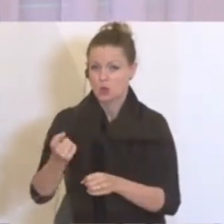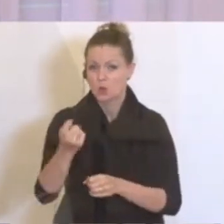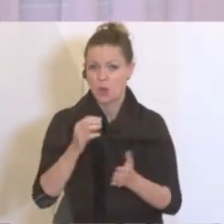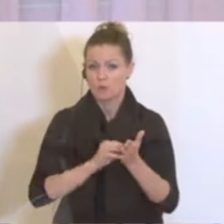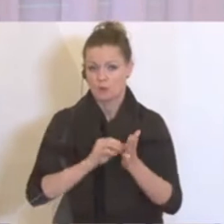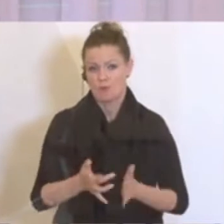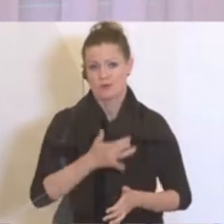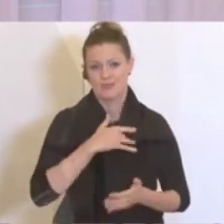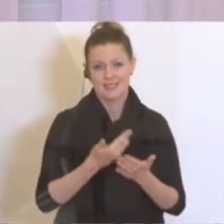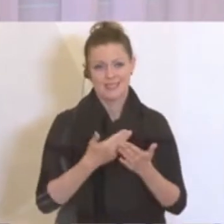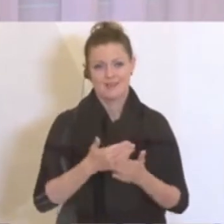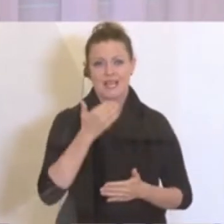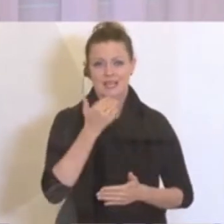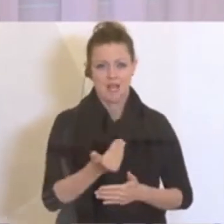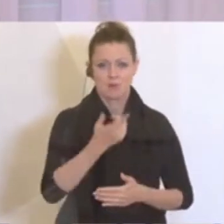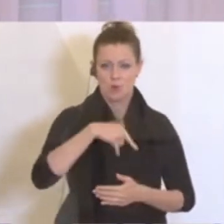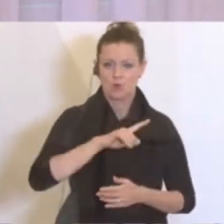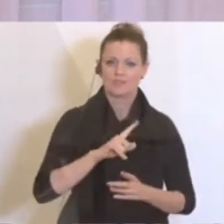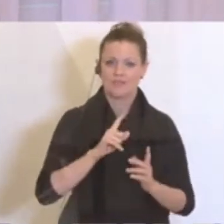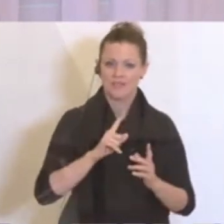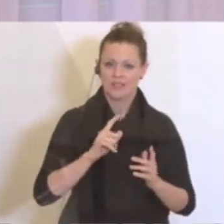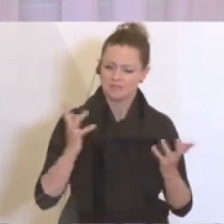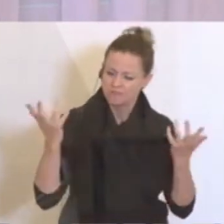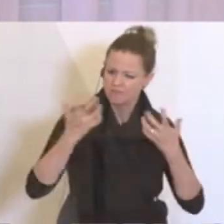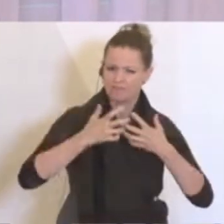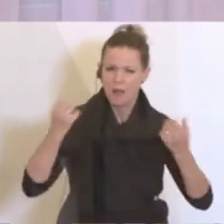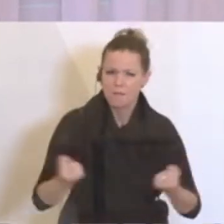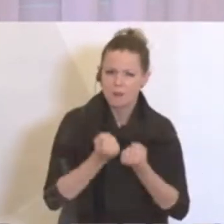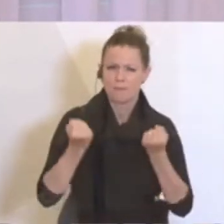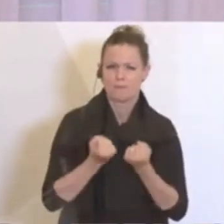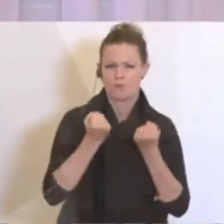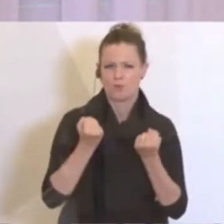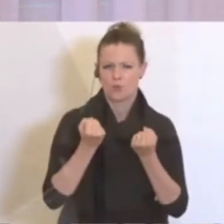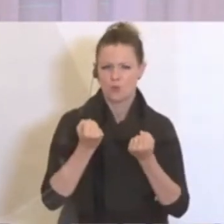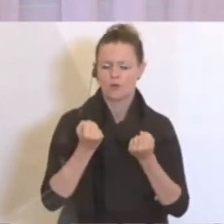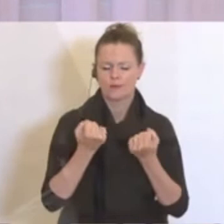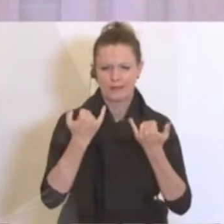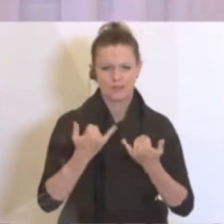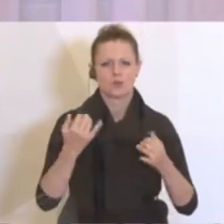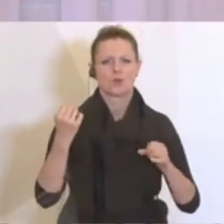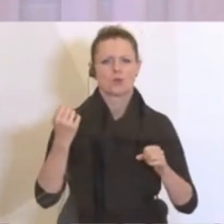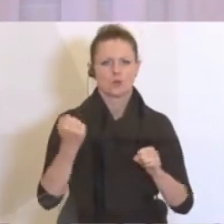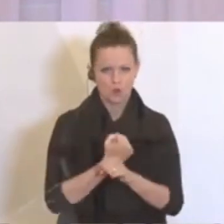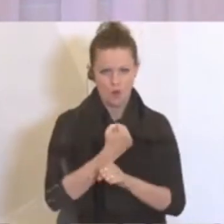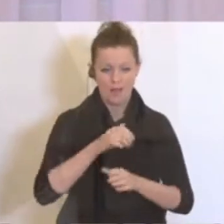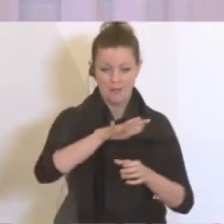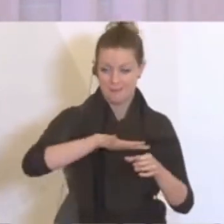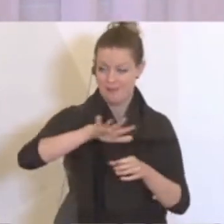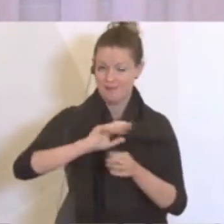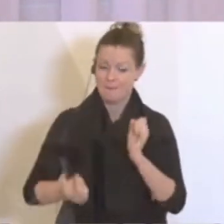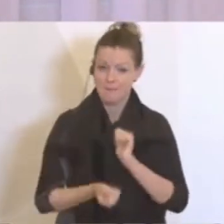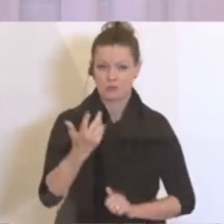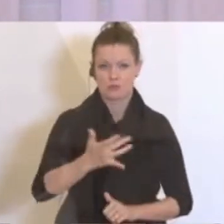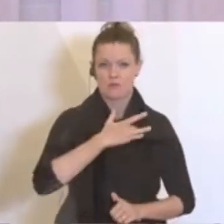Und ich bin daher dankbar, dass die Bundesregierung unserem intensiven gemeinsamen Bemühen nachkommt, jetzt Schritt für Schritt für jede dieser Branchen, die eine besondere